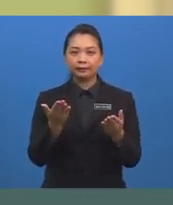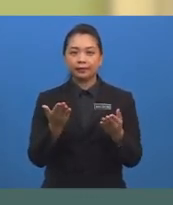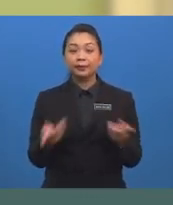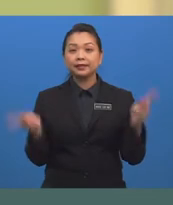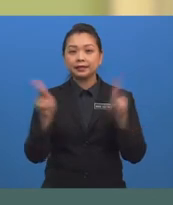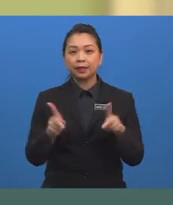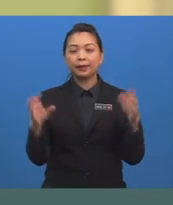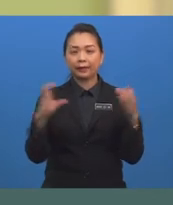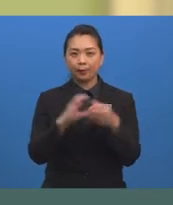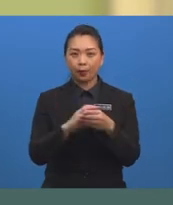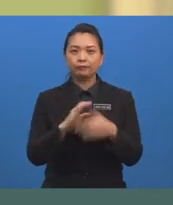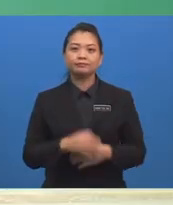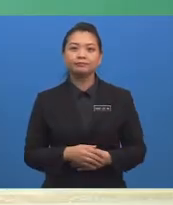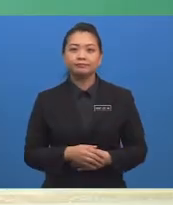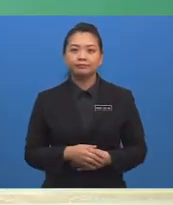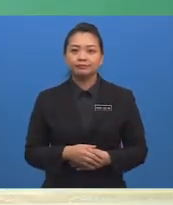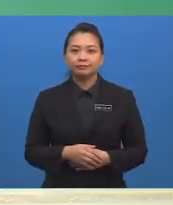peristiwa bergabung